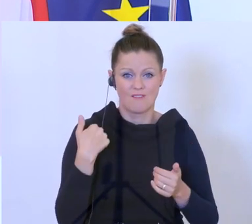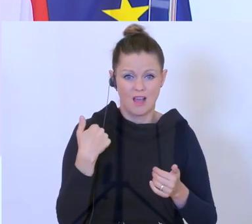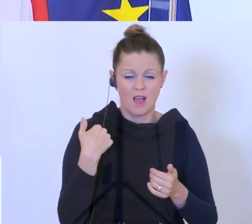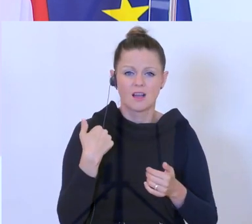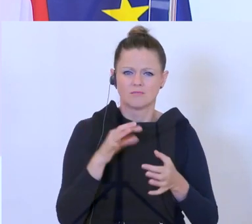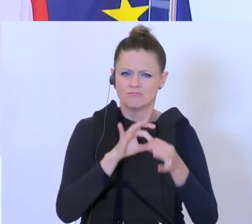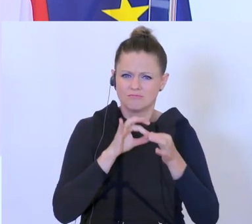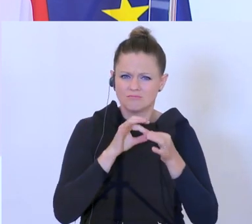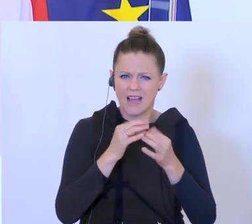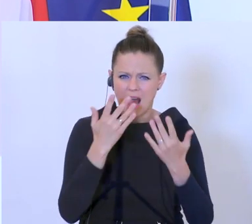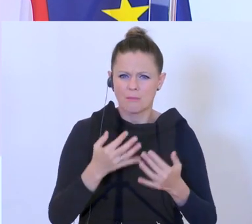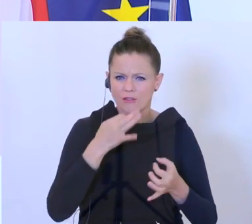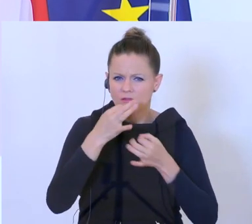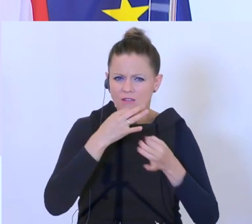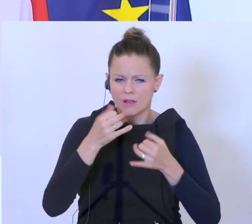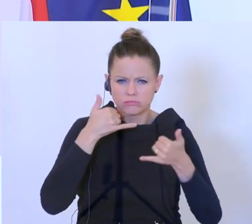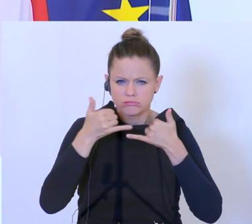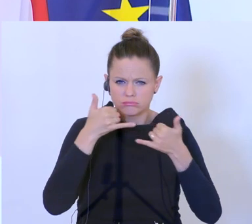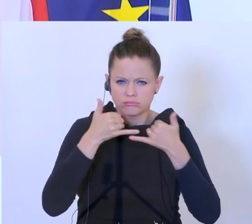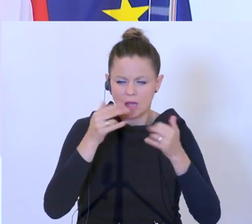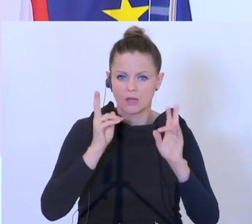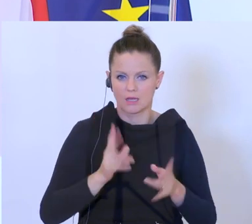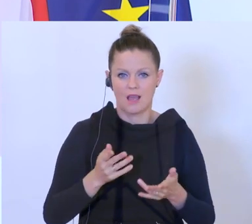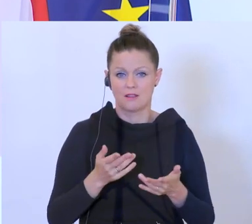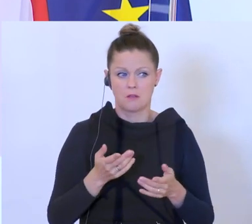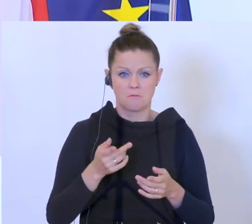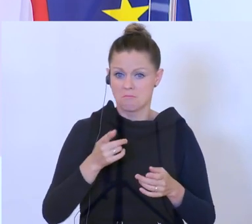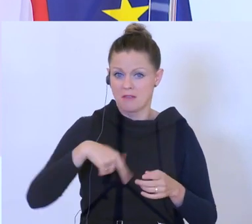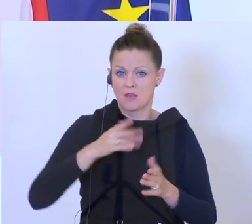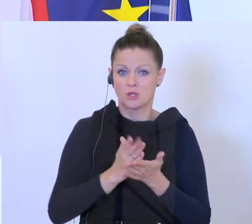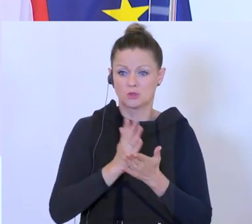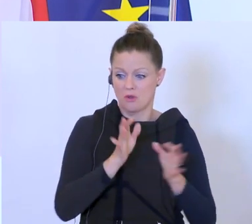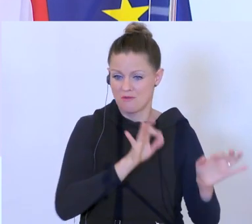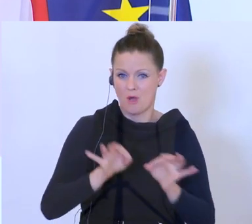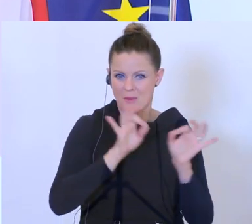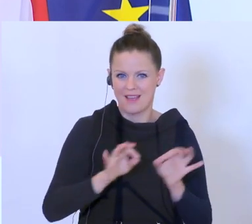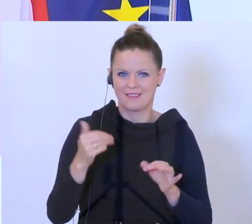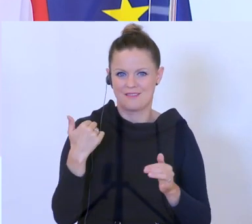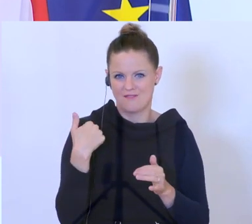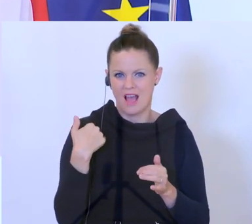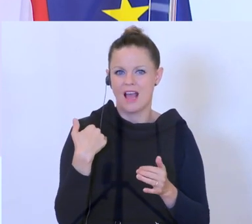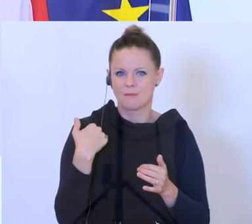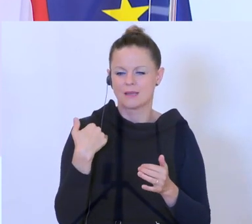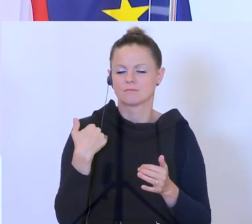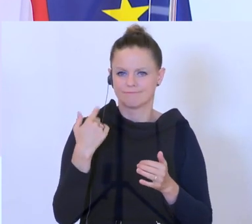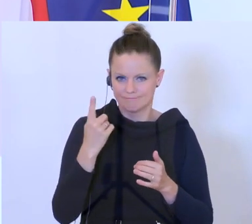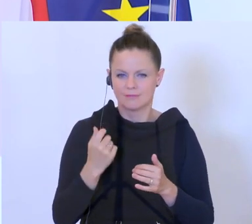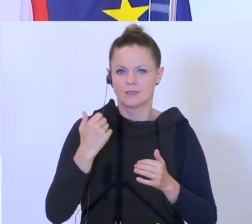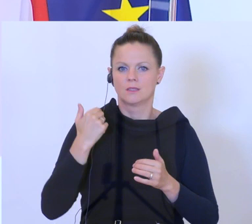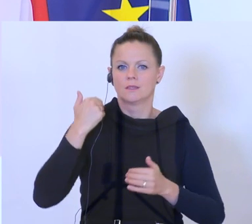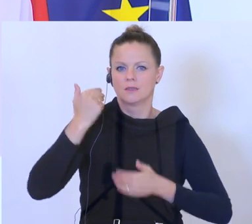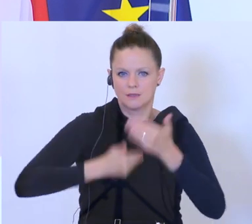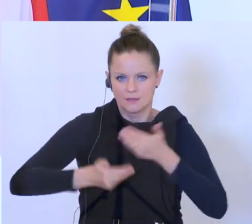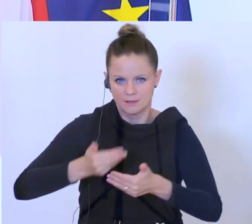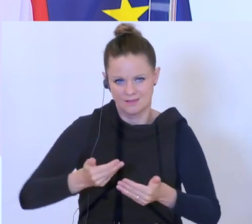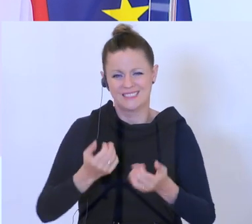Abrechnung betrifft. Also da haben wir schon vorgebaut und deswegen gehe ich davon aus, dass das jetzt immer schneller ins Tun kommt, aber wie gesagt, es war erst seit Anfang Mai möglich,